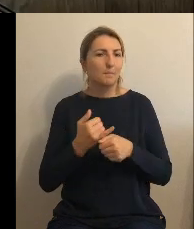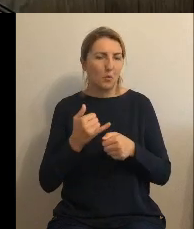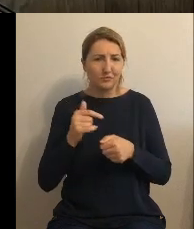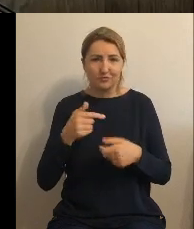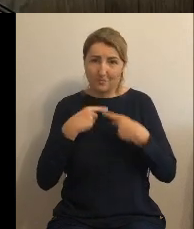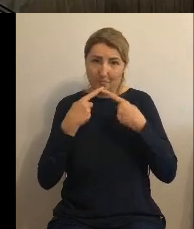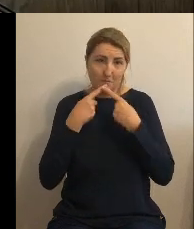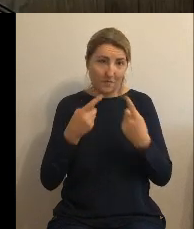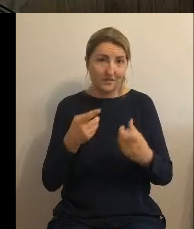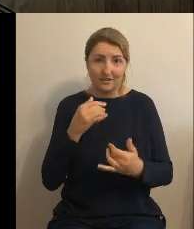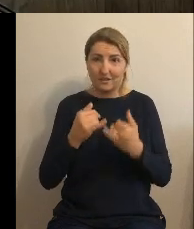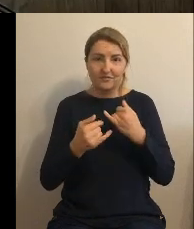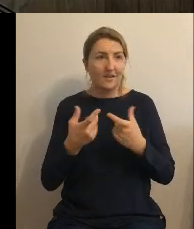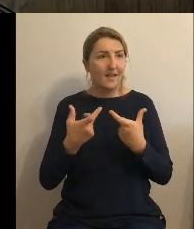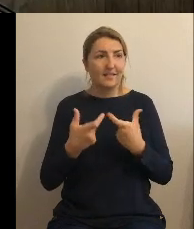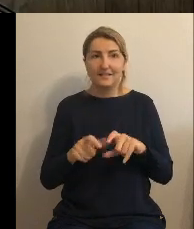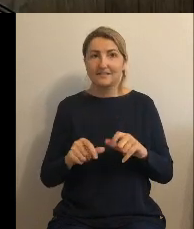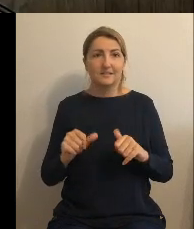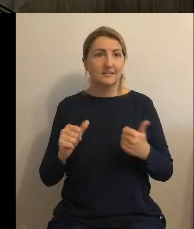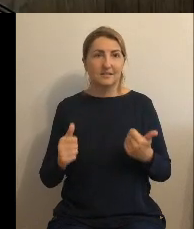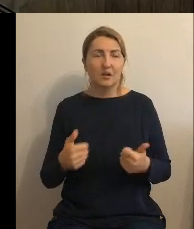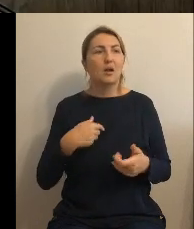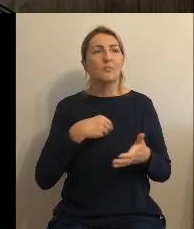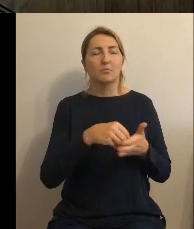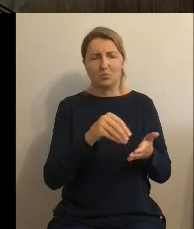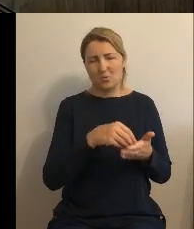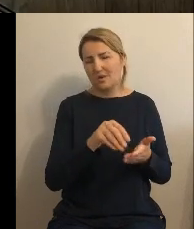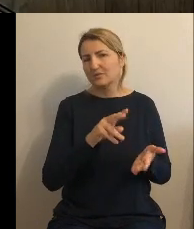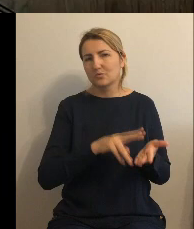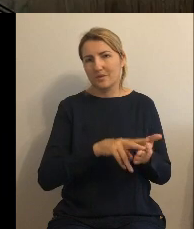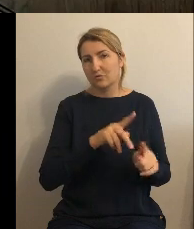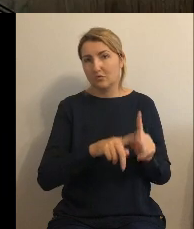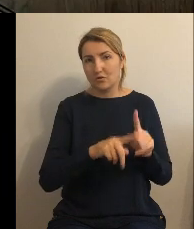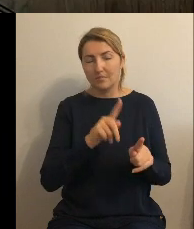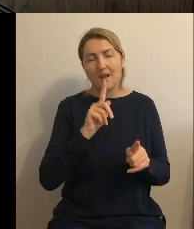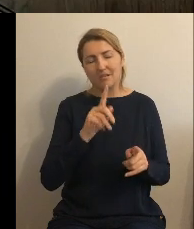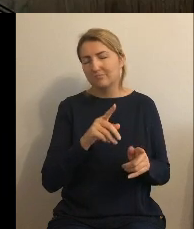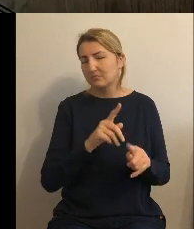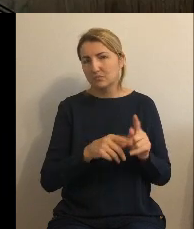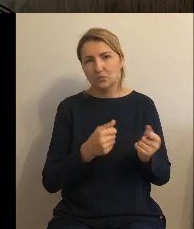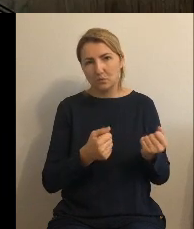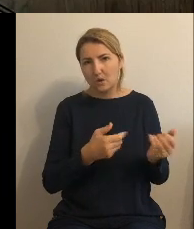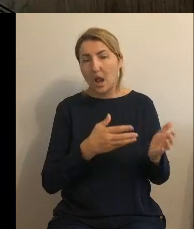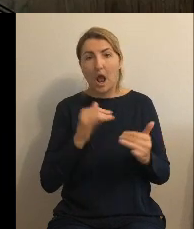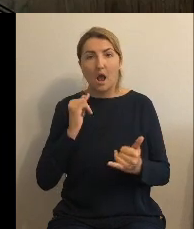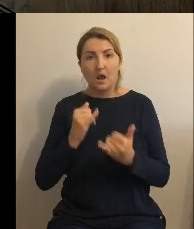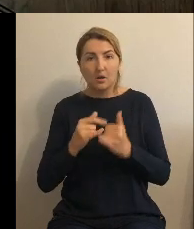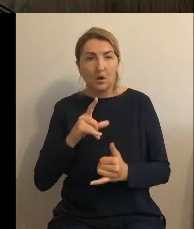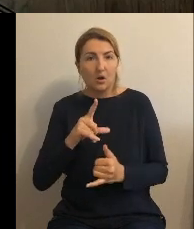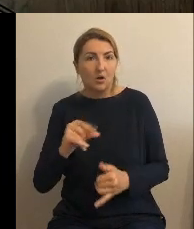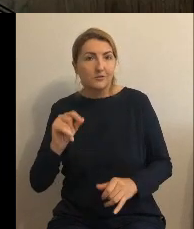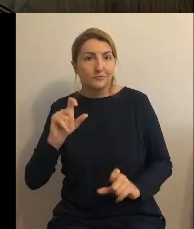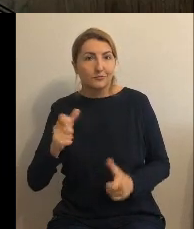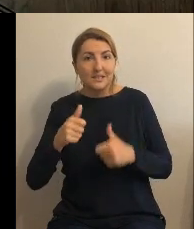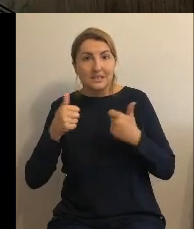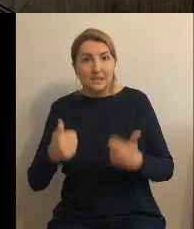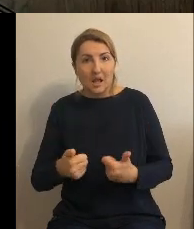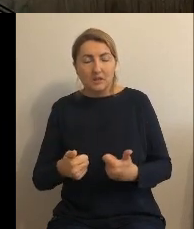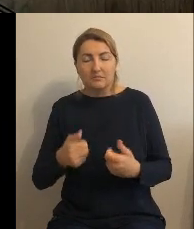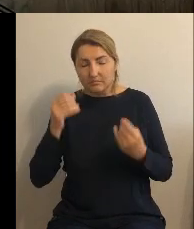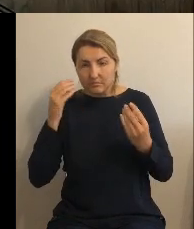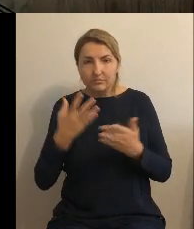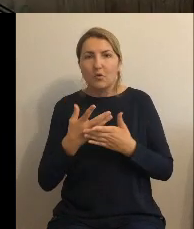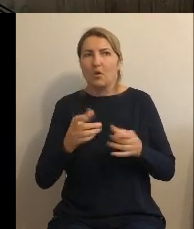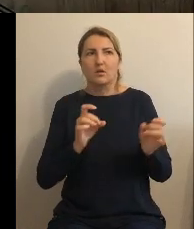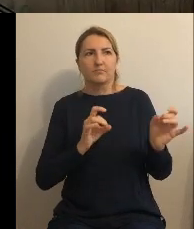wpłacane i my z tego nie korzystamy, ale jeżeli coś się wydarzy, nie daj Boże, no to wtedy taka pomoc jest natychmiastowa. Nie trzeba czekać na decyzję, nie wiem,